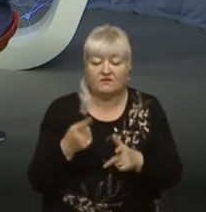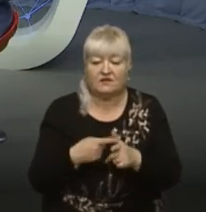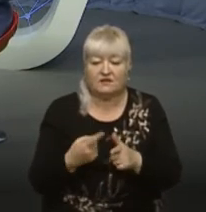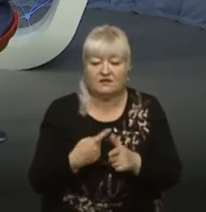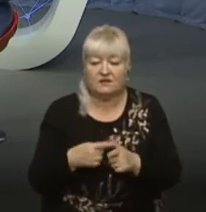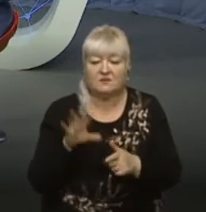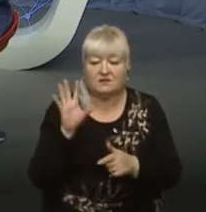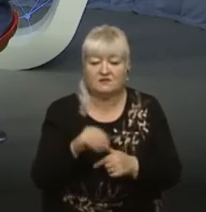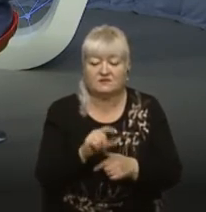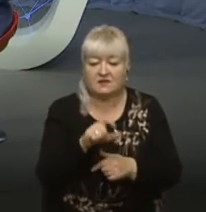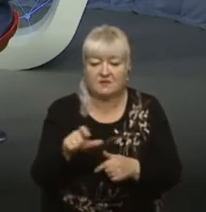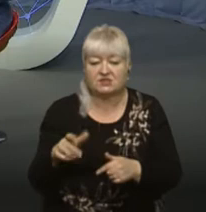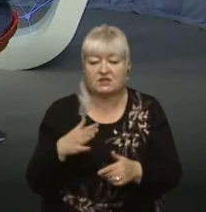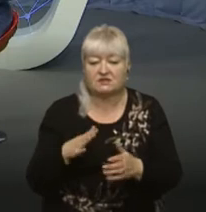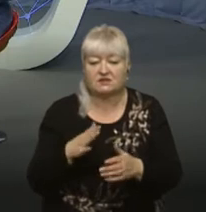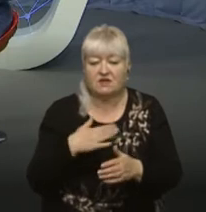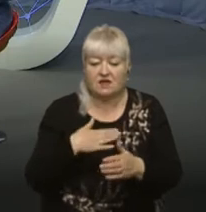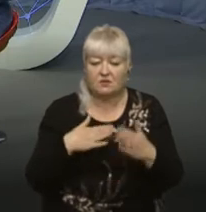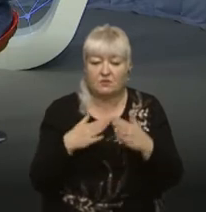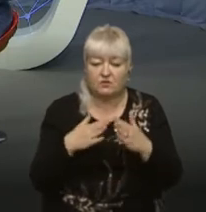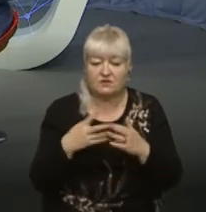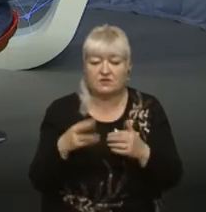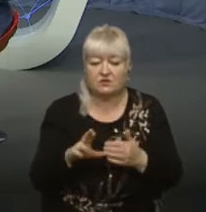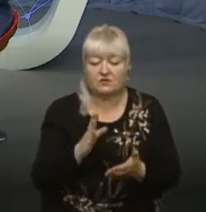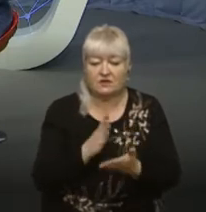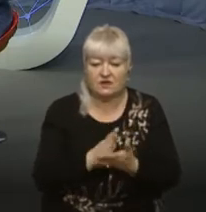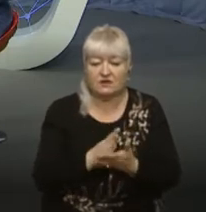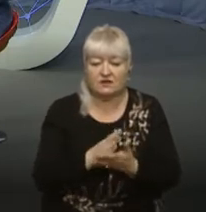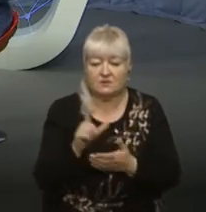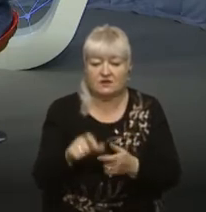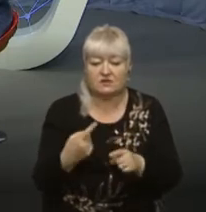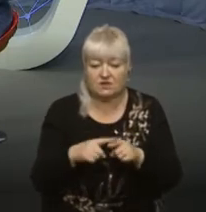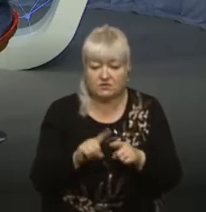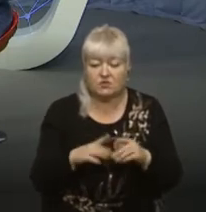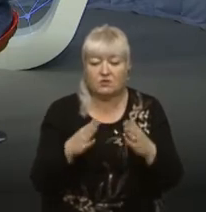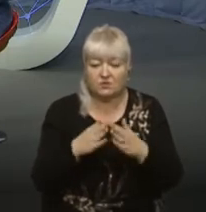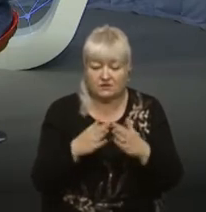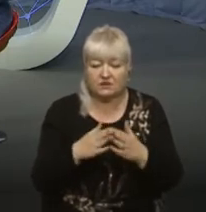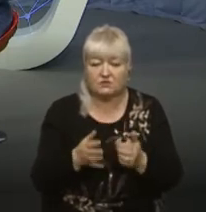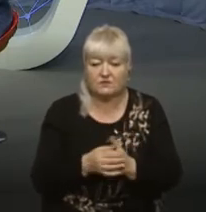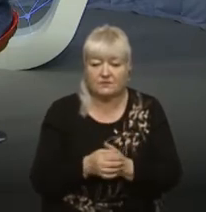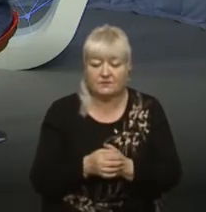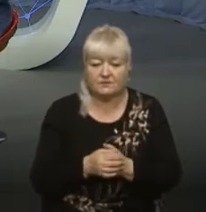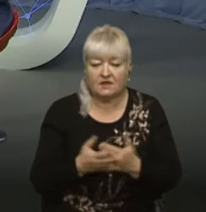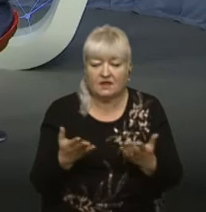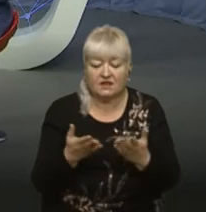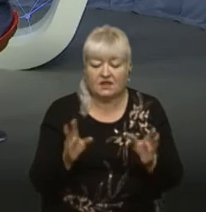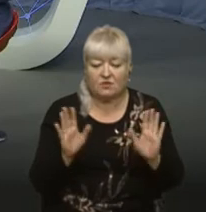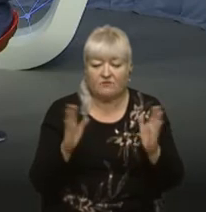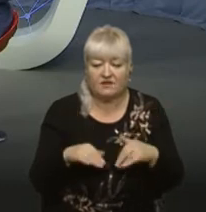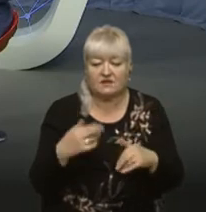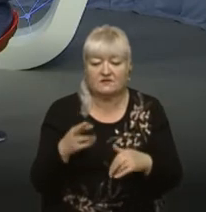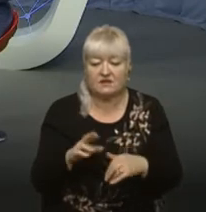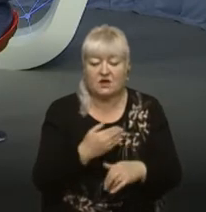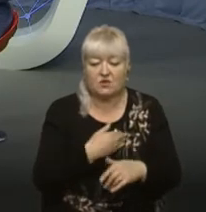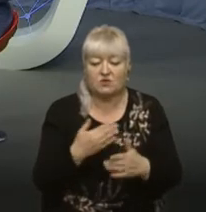всіх мешканців нашого будинку, бо я саме є мешканкою цього 101-го дрібудинку на Грушевського, який обвалився, я хочу